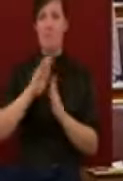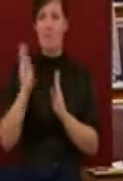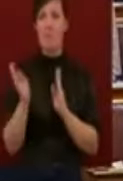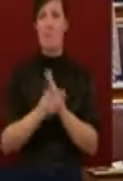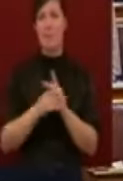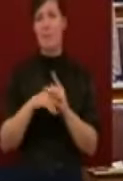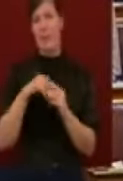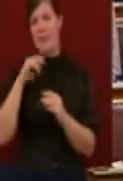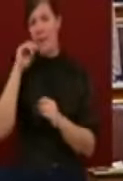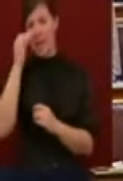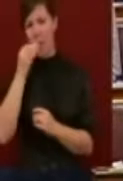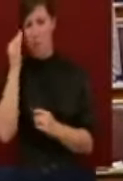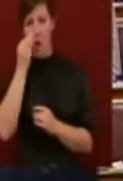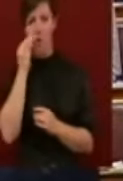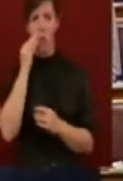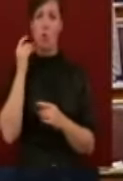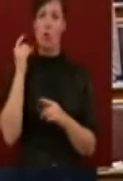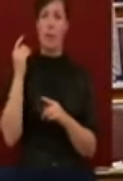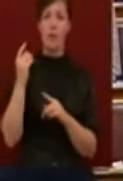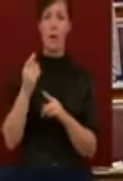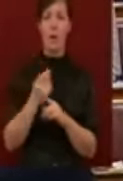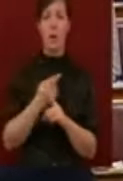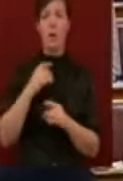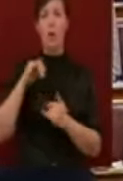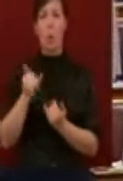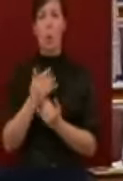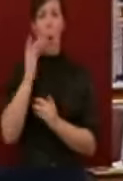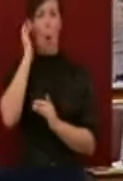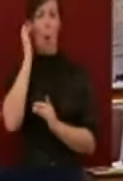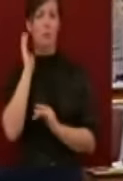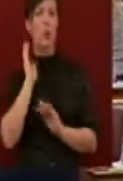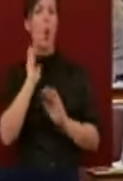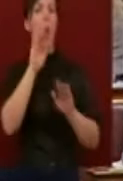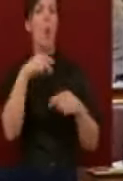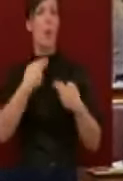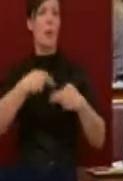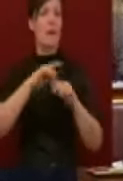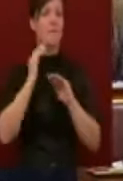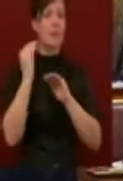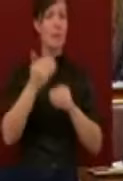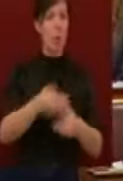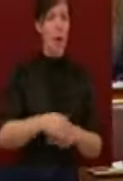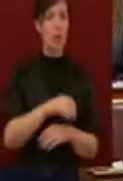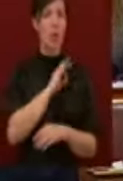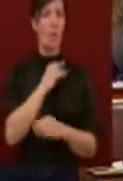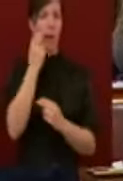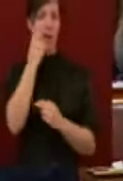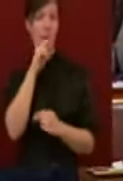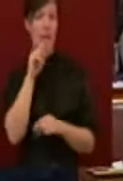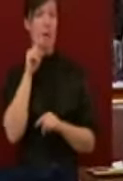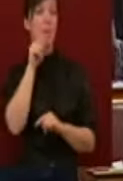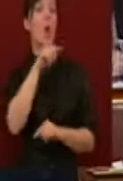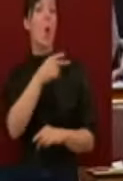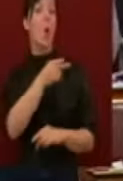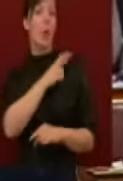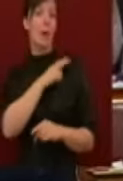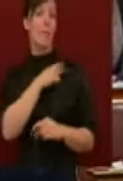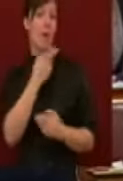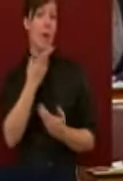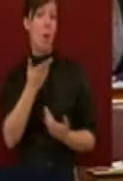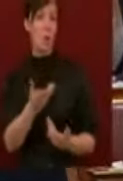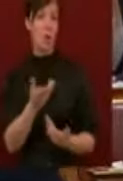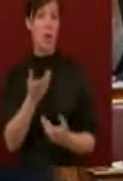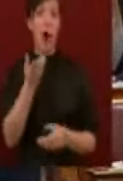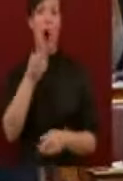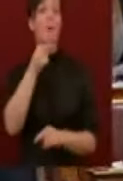keserűsége önökre húl majd vissza. A polgárok szemében önök lesznek a felelősek mindenért, ami velük történik egy mondat,